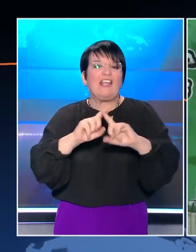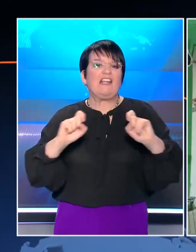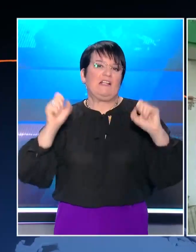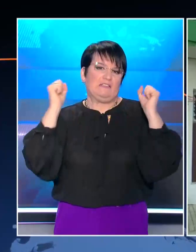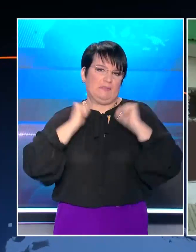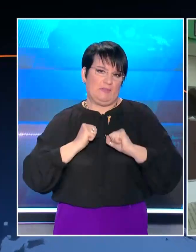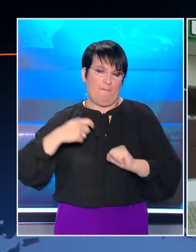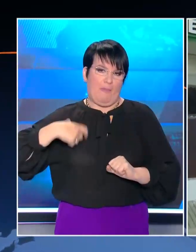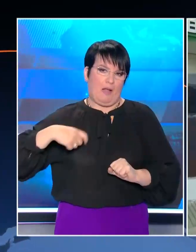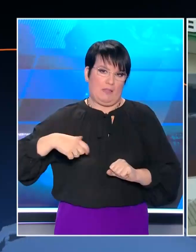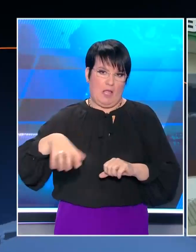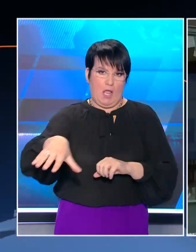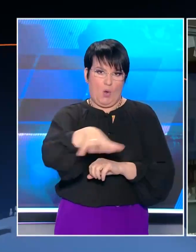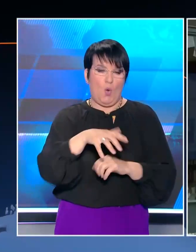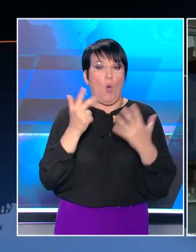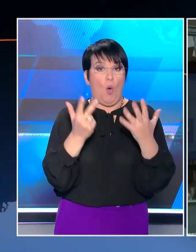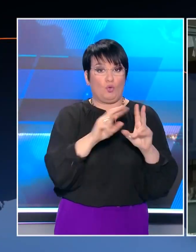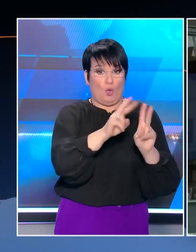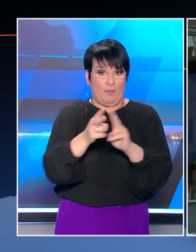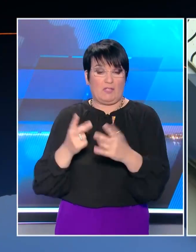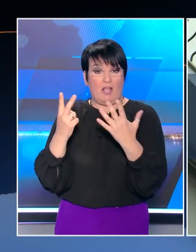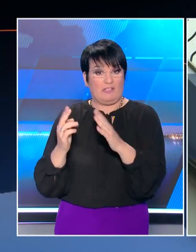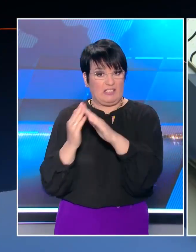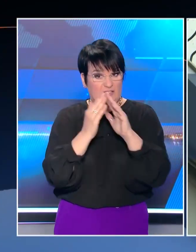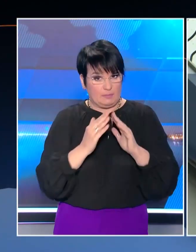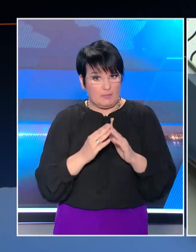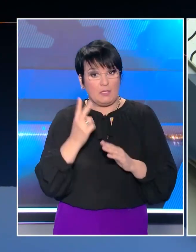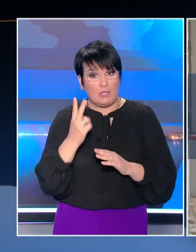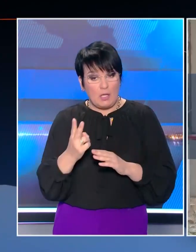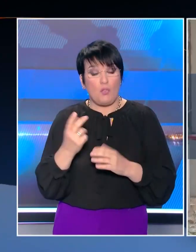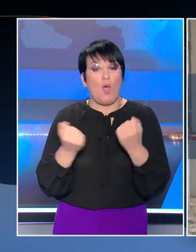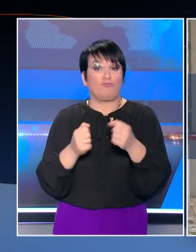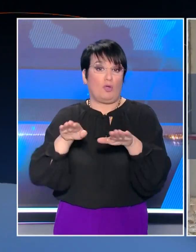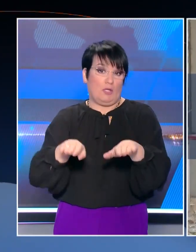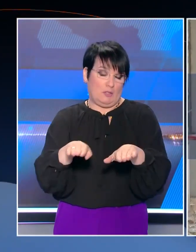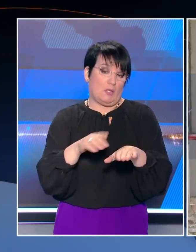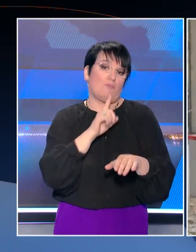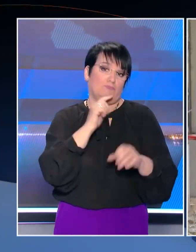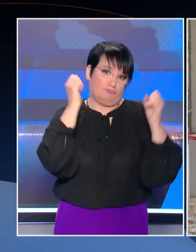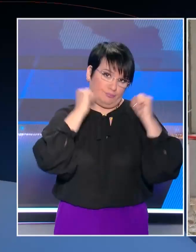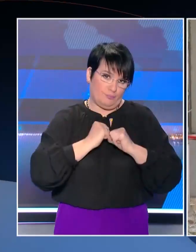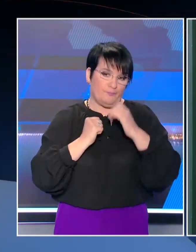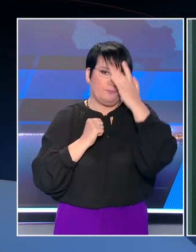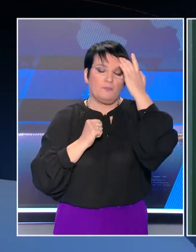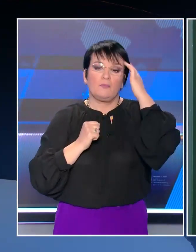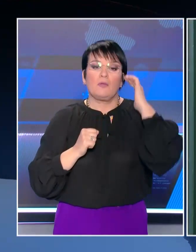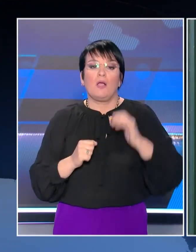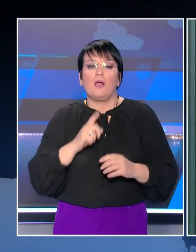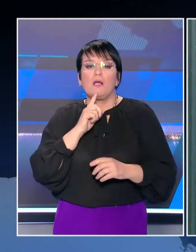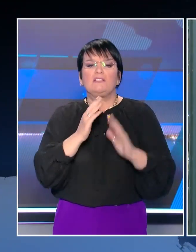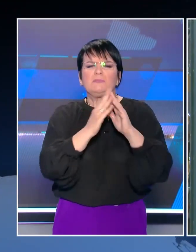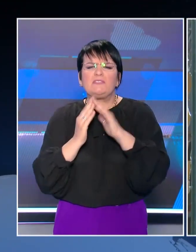στον σύνδεσμο του Παναθηναϊκού. Σε 8 καταστήματα, 7 σπίτια και 2 σταθευμένα αυτοκίνητα. Αρκετά είναι τα σπίτια και οι